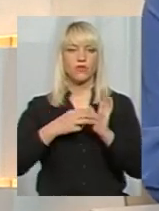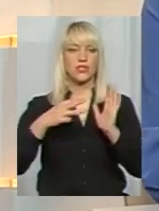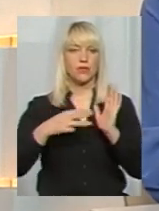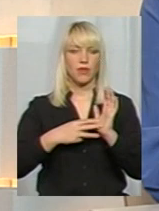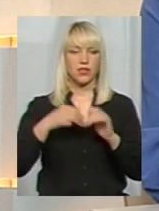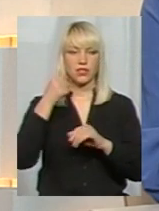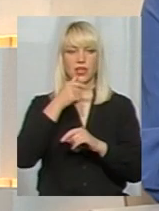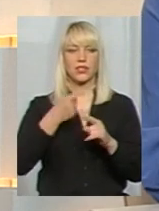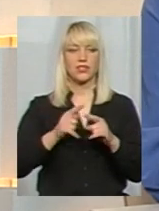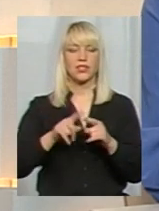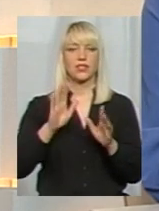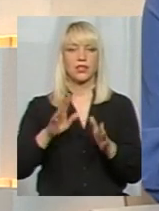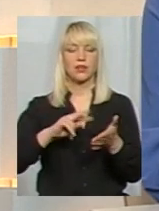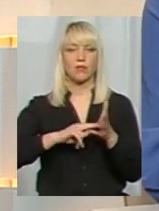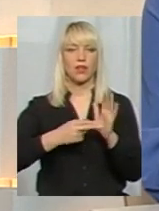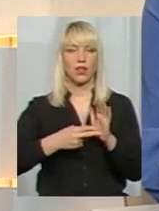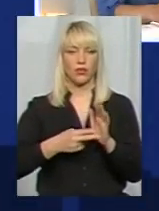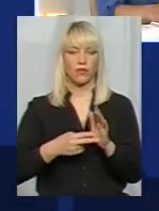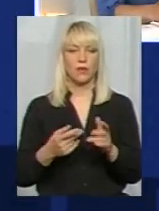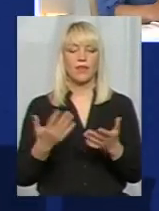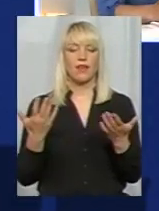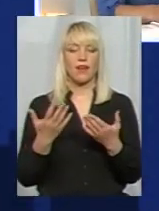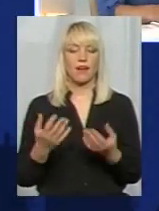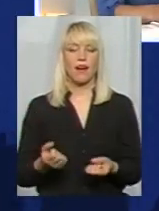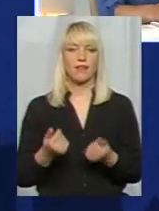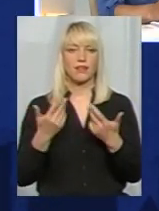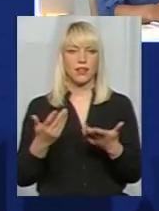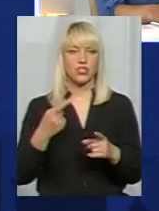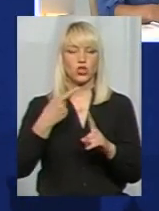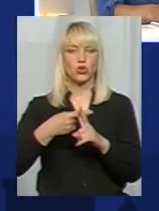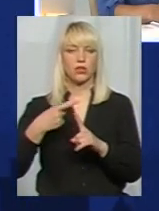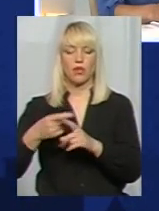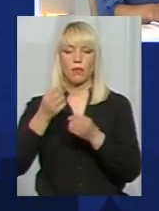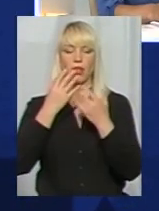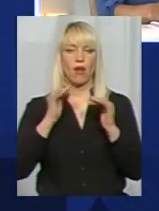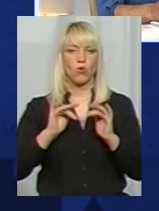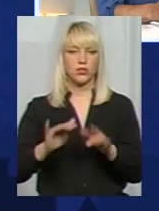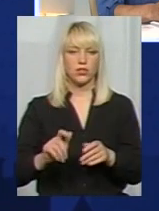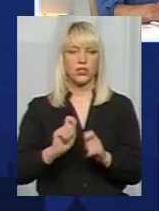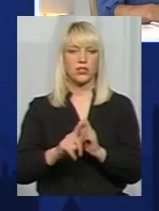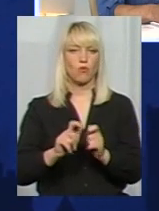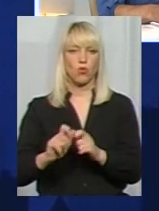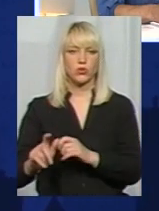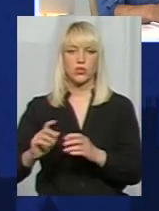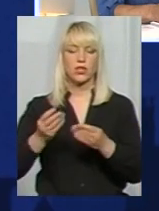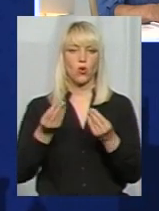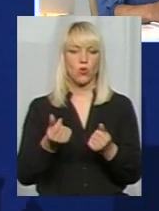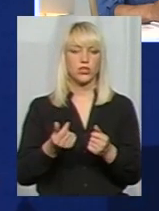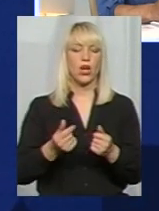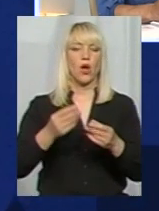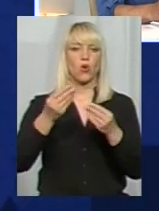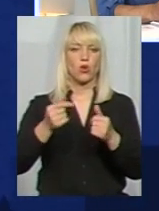цифри. Яка кількість додатково, особливо благодійних спонсорських коштів, коштів окремих організацій.